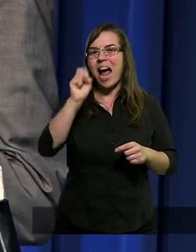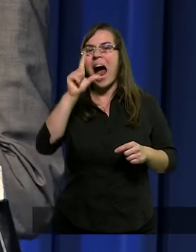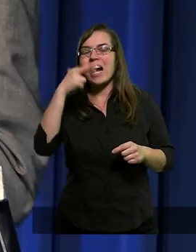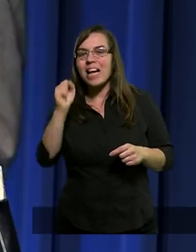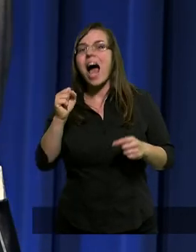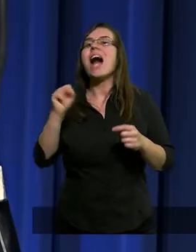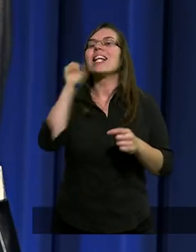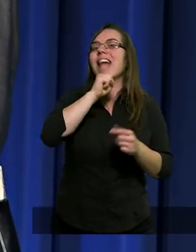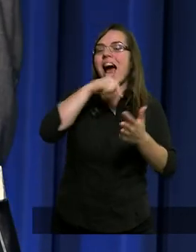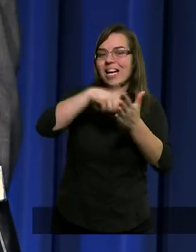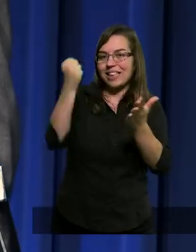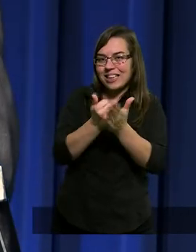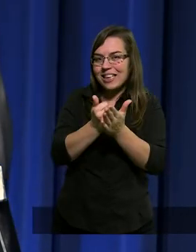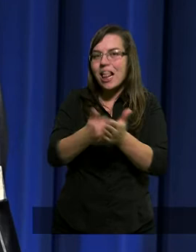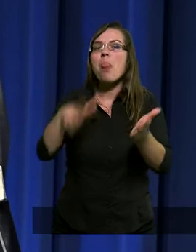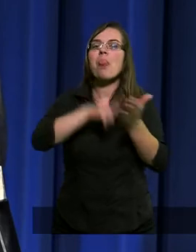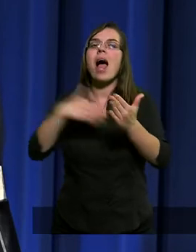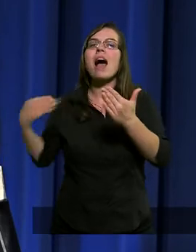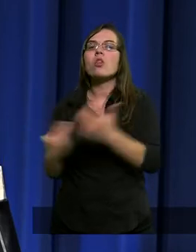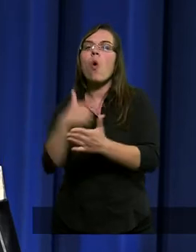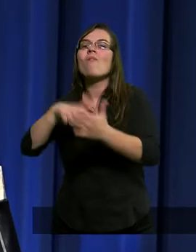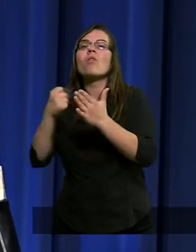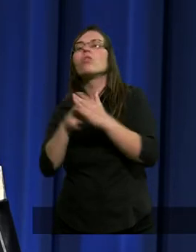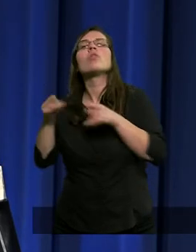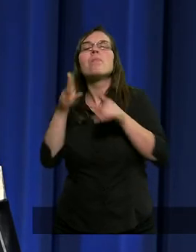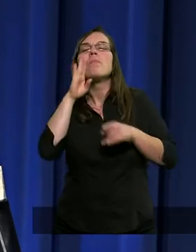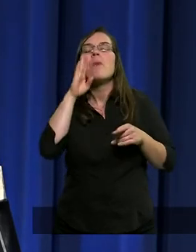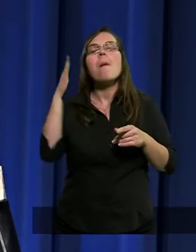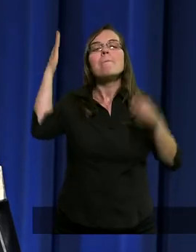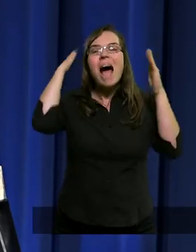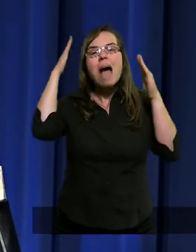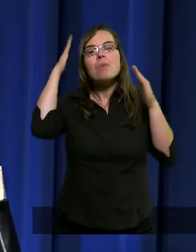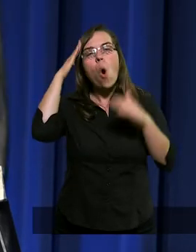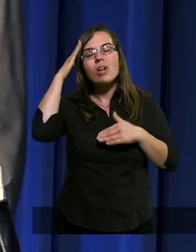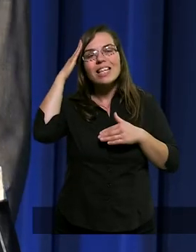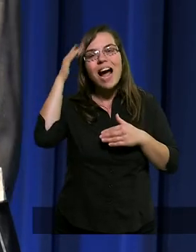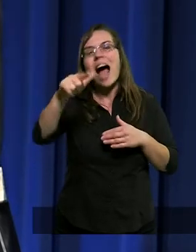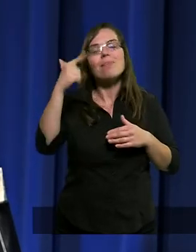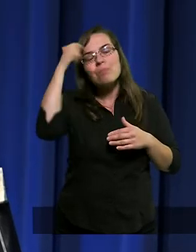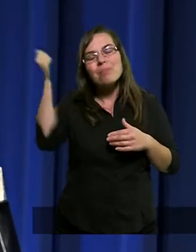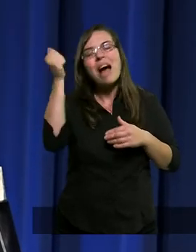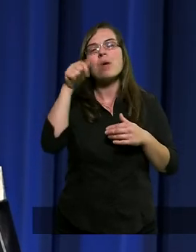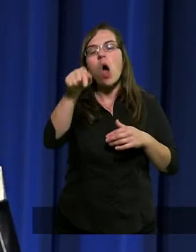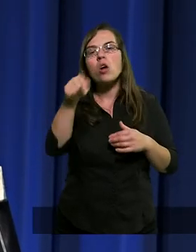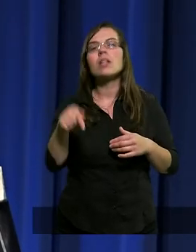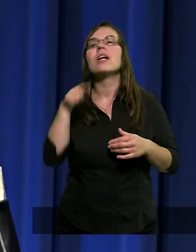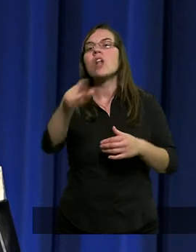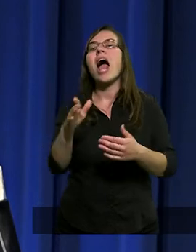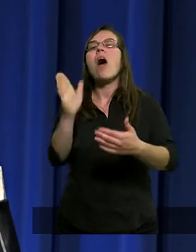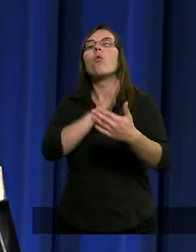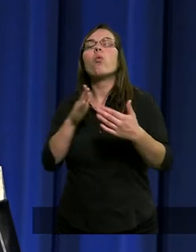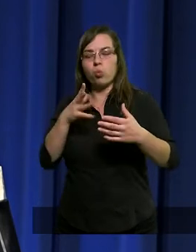na nowotestamentową, pamiątkową. Jezus Chrystus podczas tej